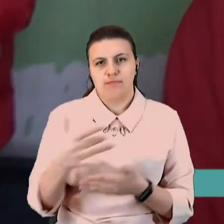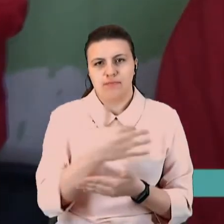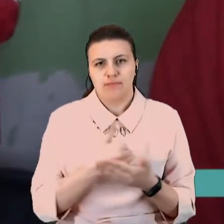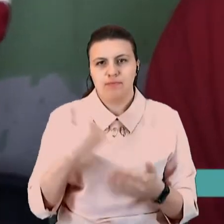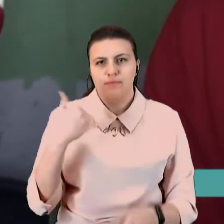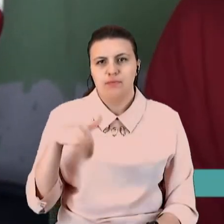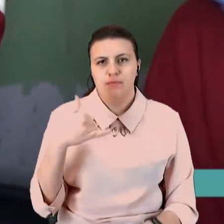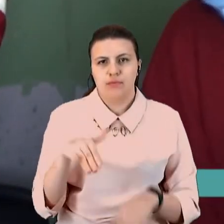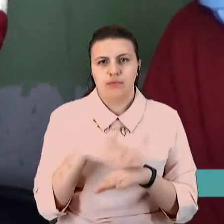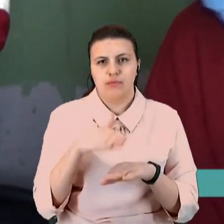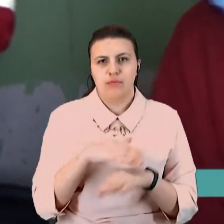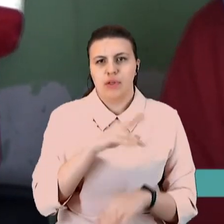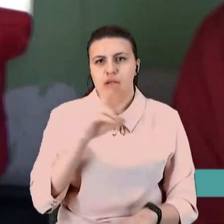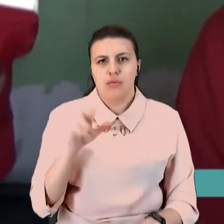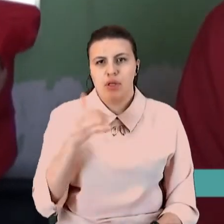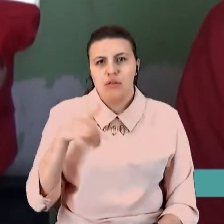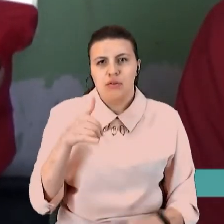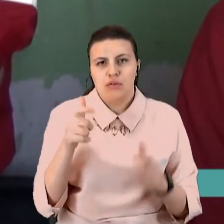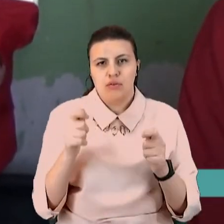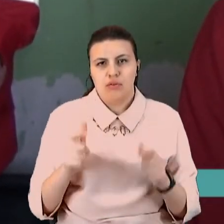них я вже не знаю, що було.